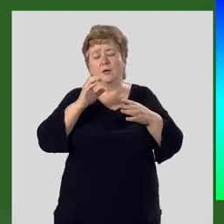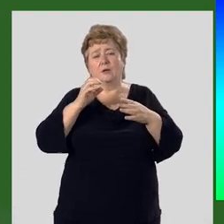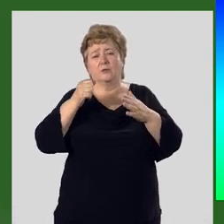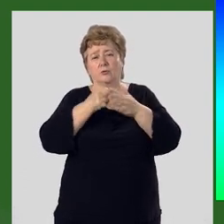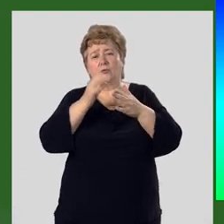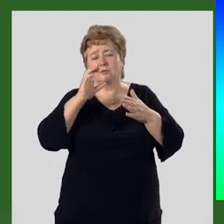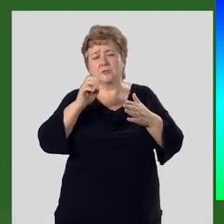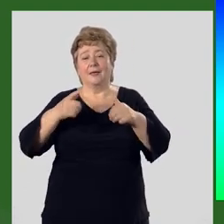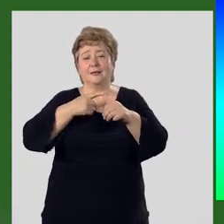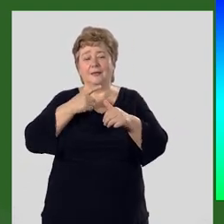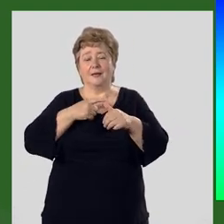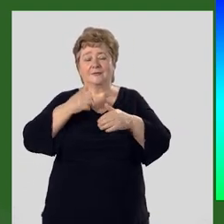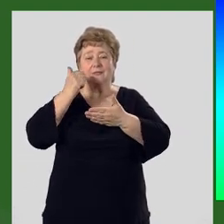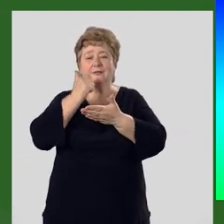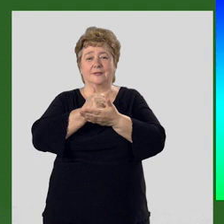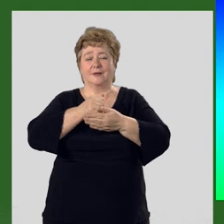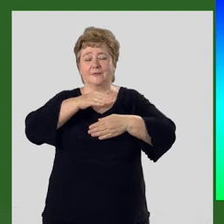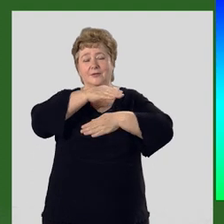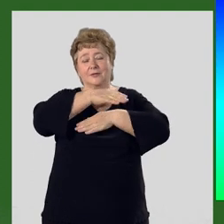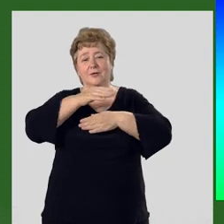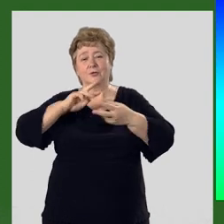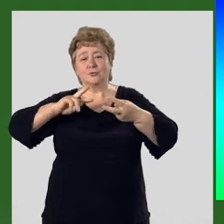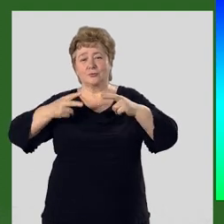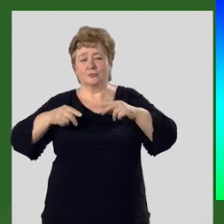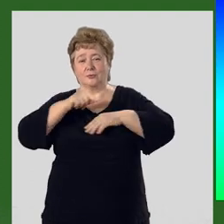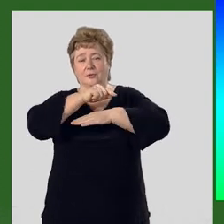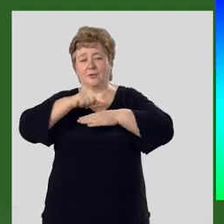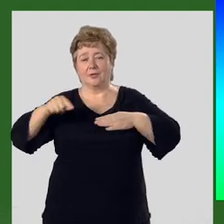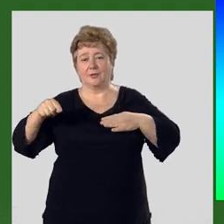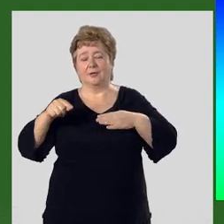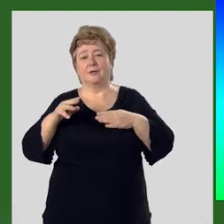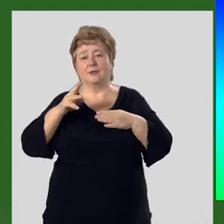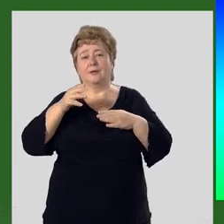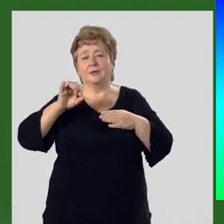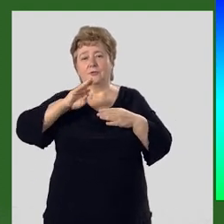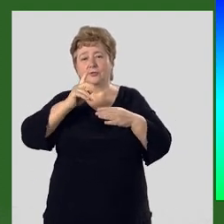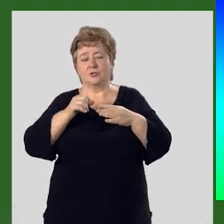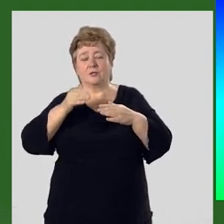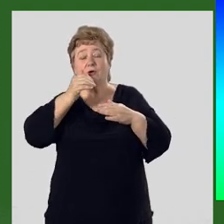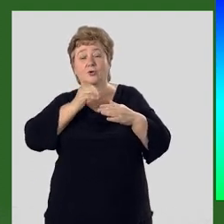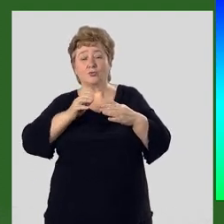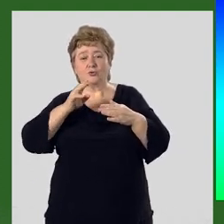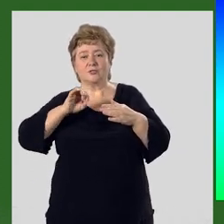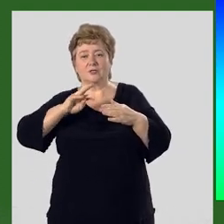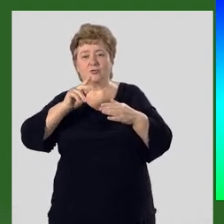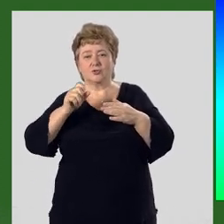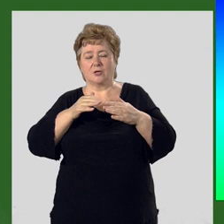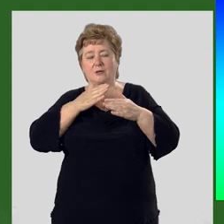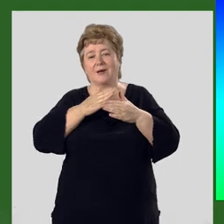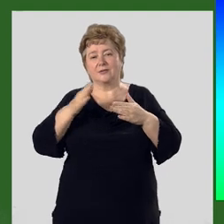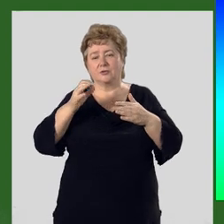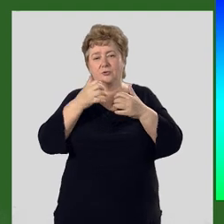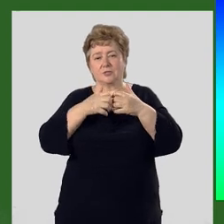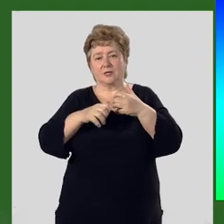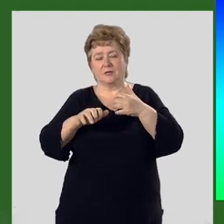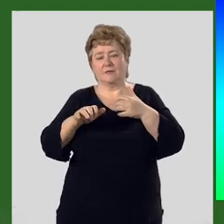Джаза, названным главной структурной линией Теньшаня. А южный Теньшань отделен от